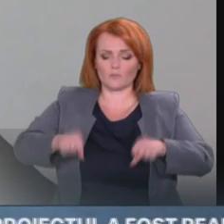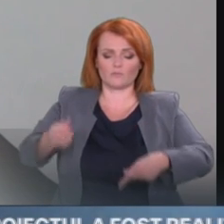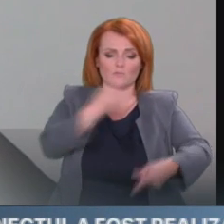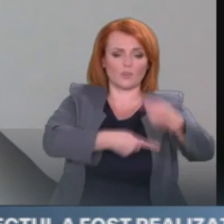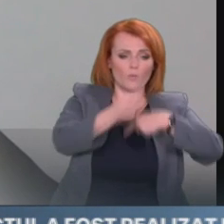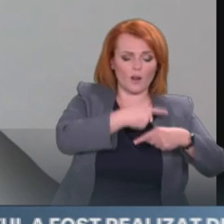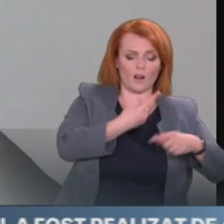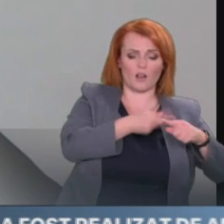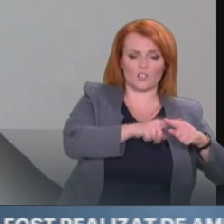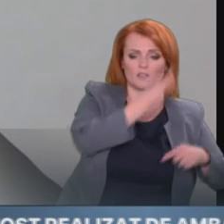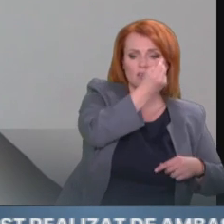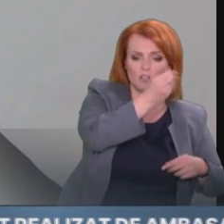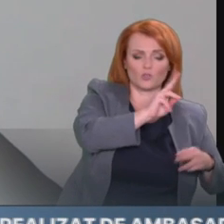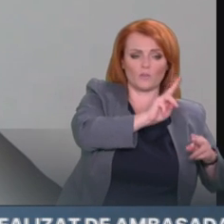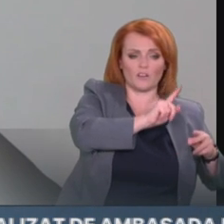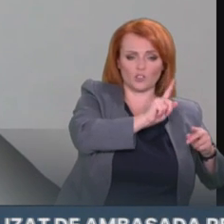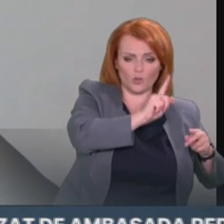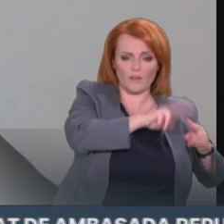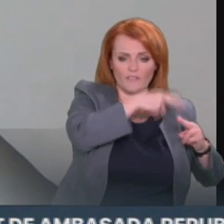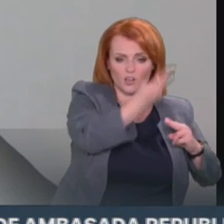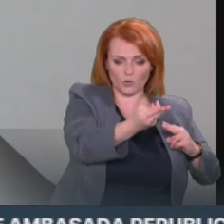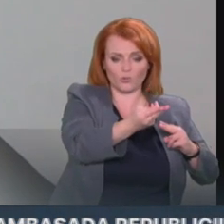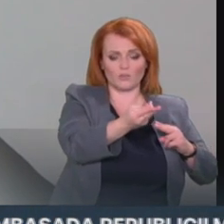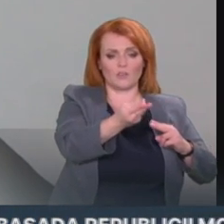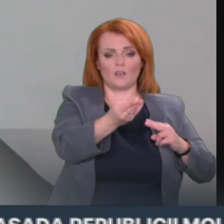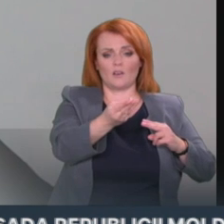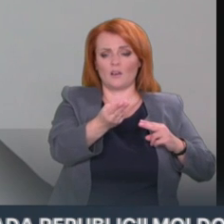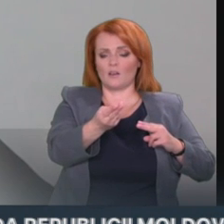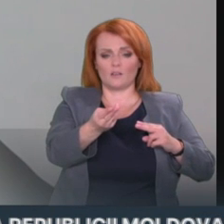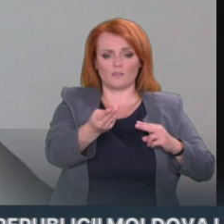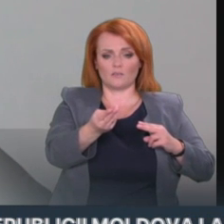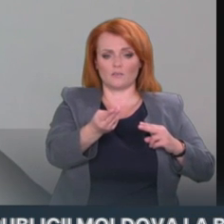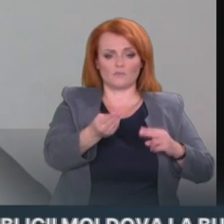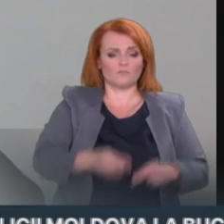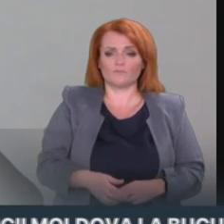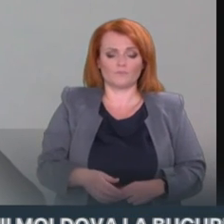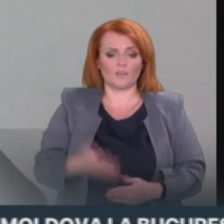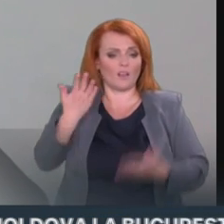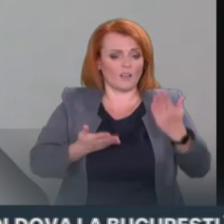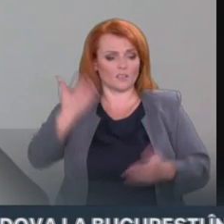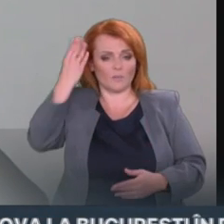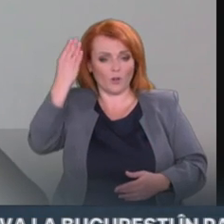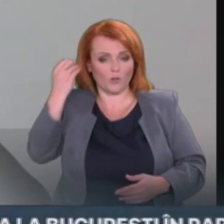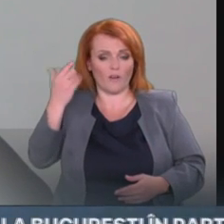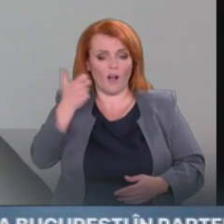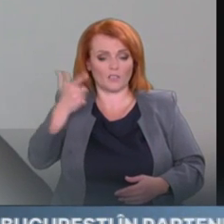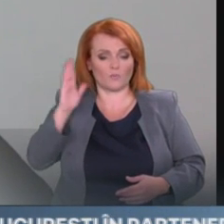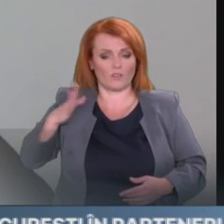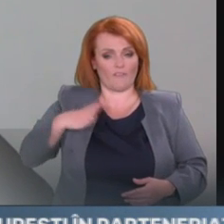MoldovaGaz a prețului pentru gaze naturale oferit este din ce în ce mai mică. Dar MoldovaGaz va fi obligată să